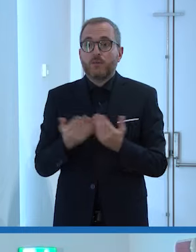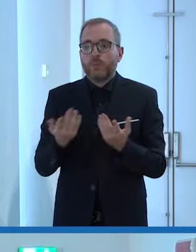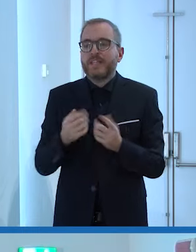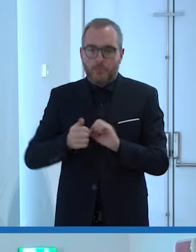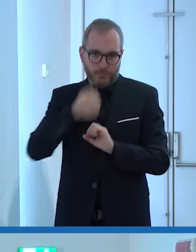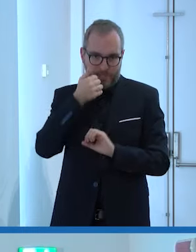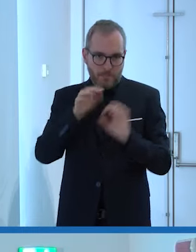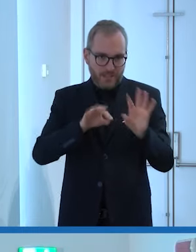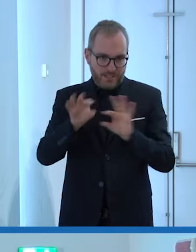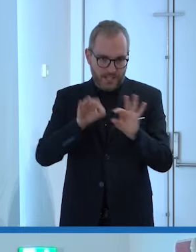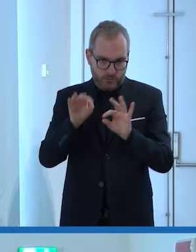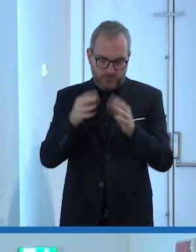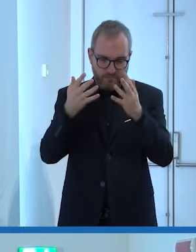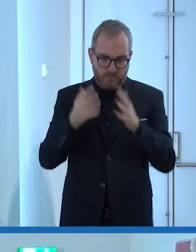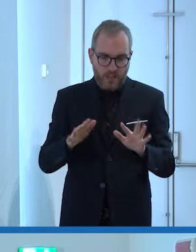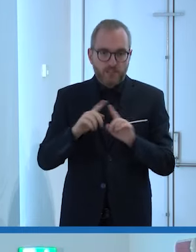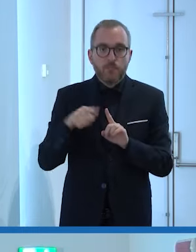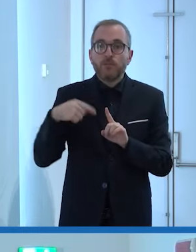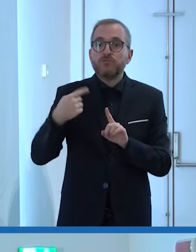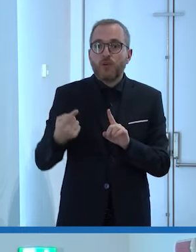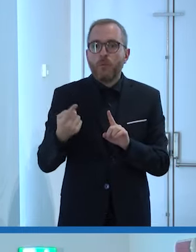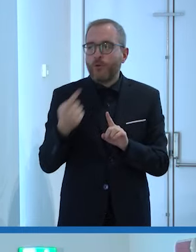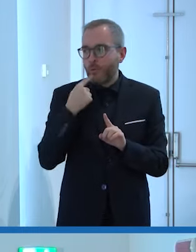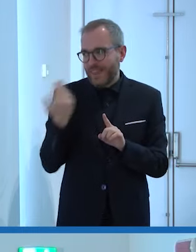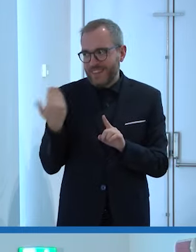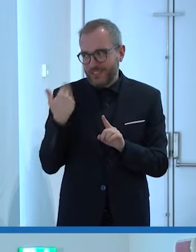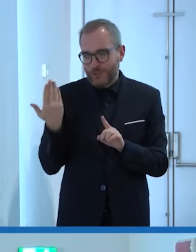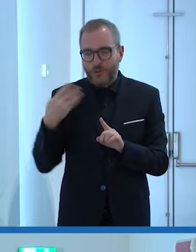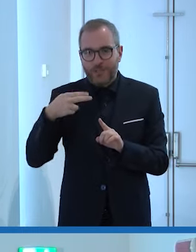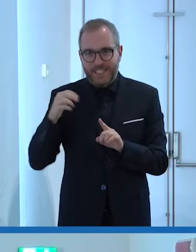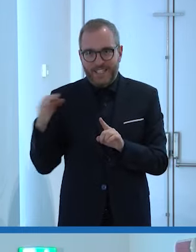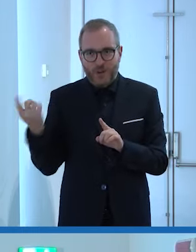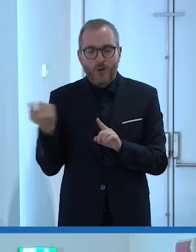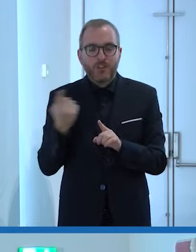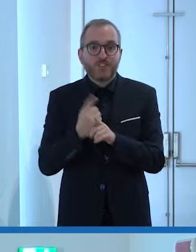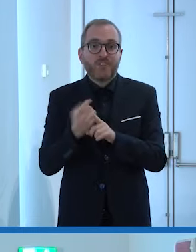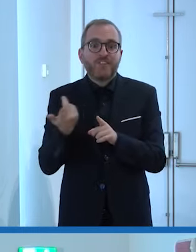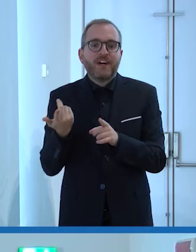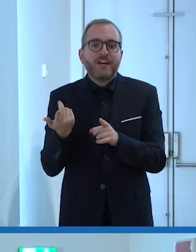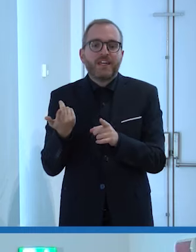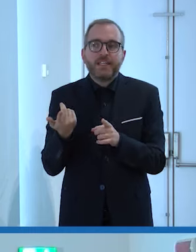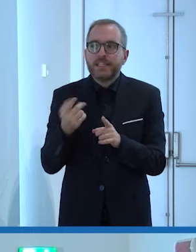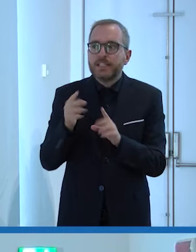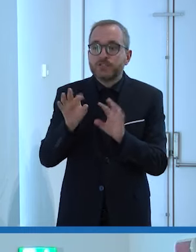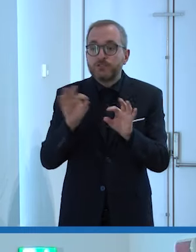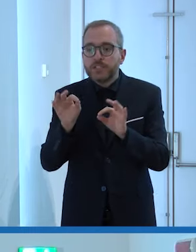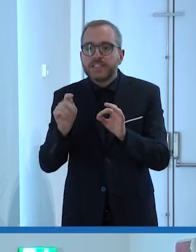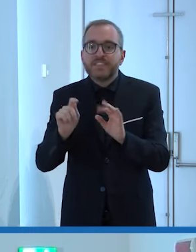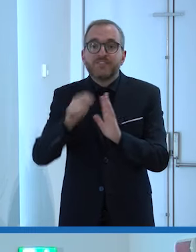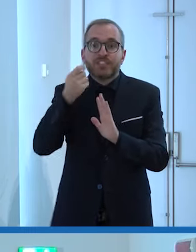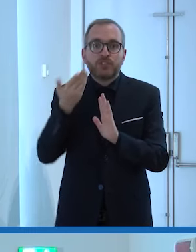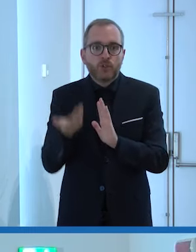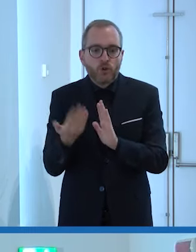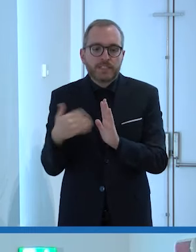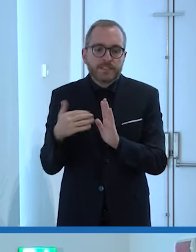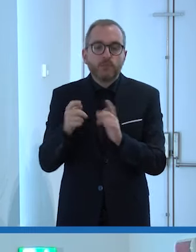scrematura il compito, come diceva Nico, di individuare l'arduo compito di individuare i vincitori è stato rimesso a